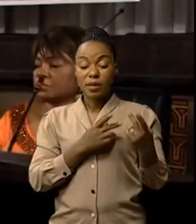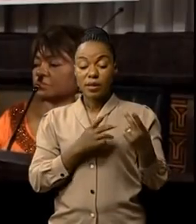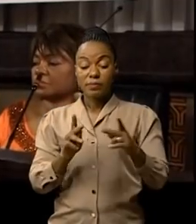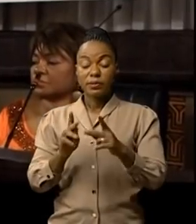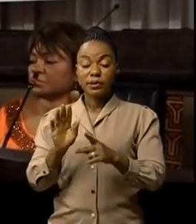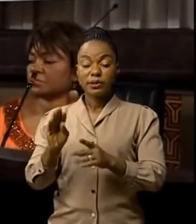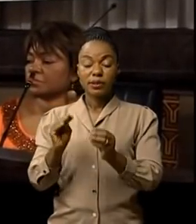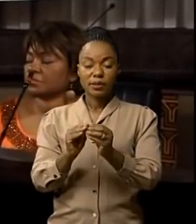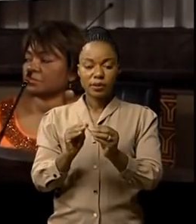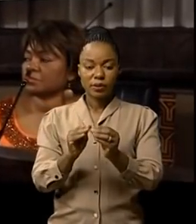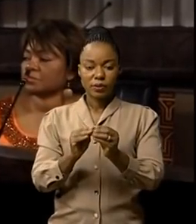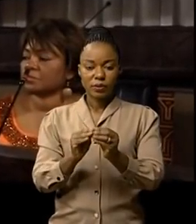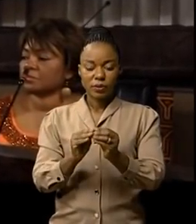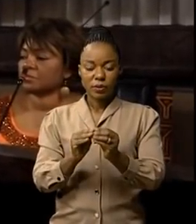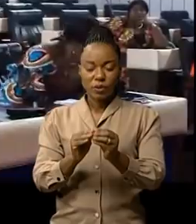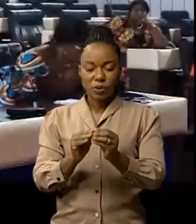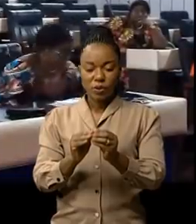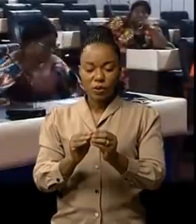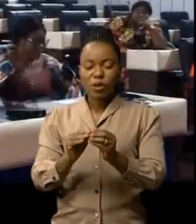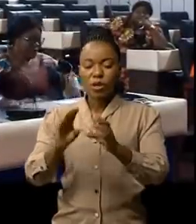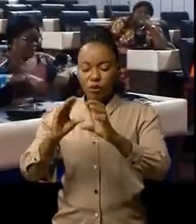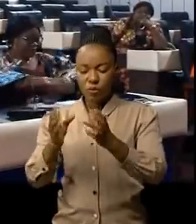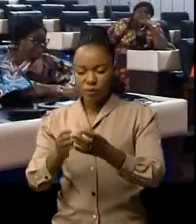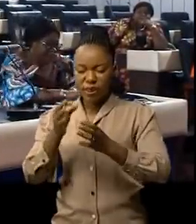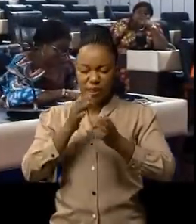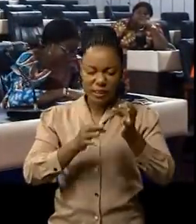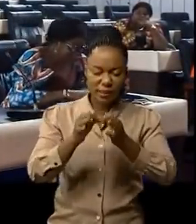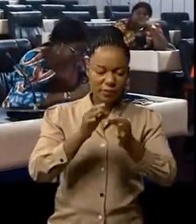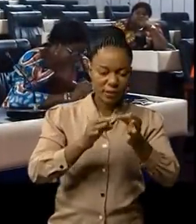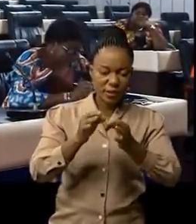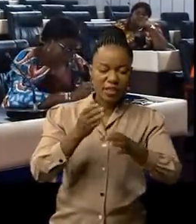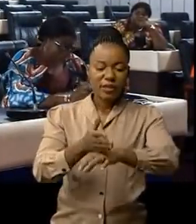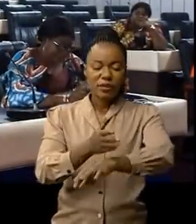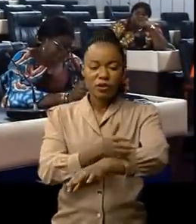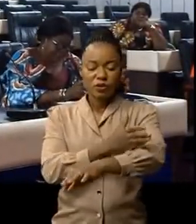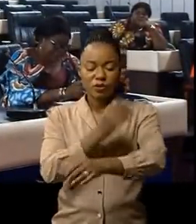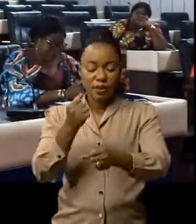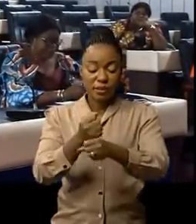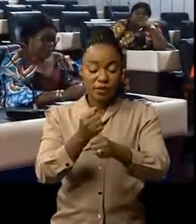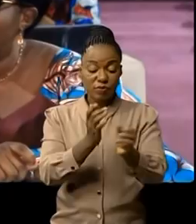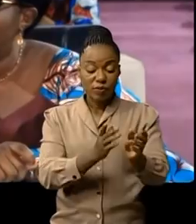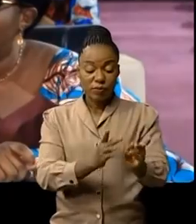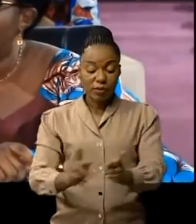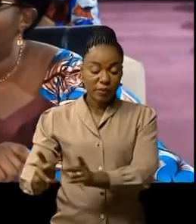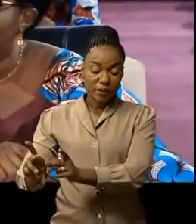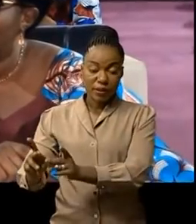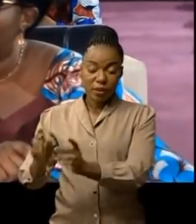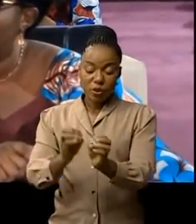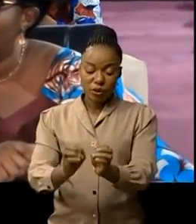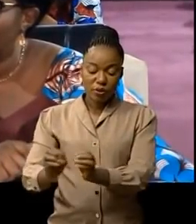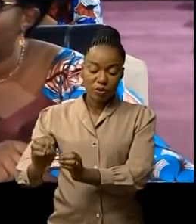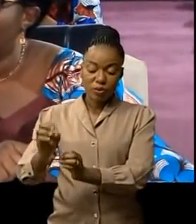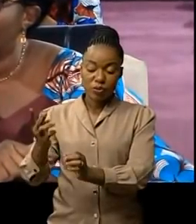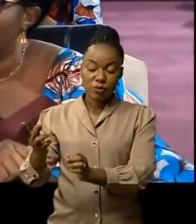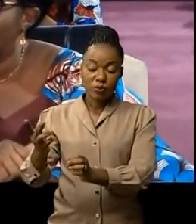entre les différents comités il a été question d'expliciter l'évolution des travaux préparatifs concernant l'organisation du 3ème